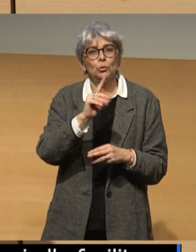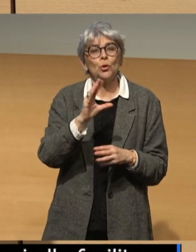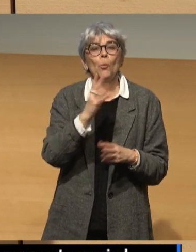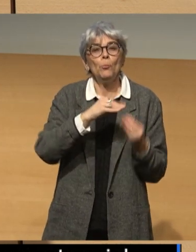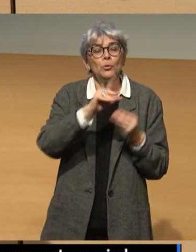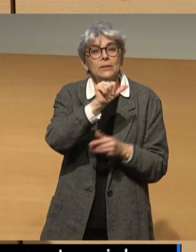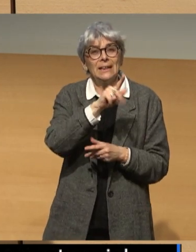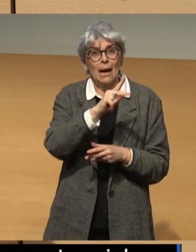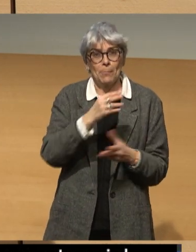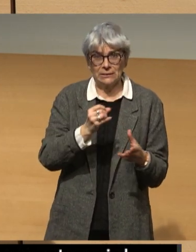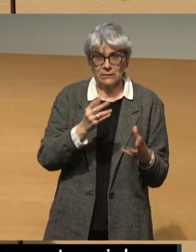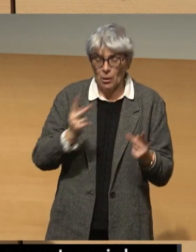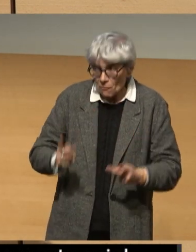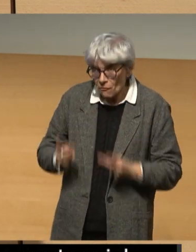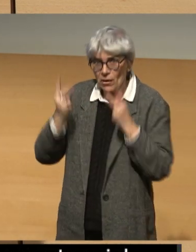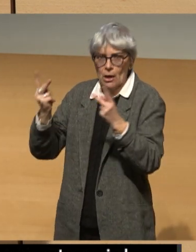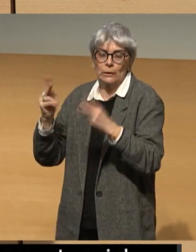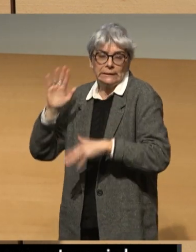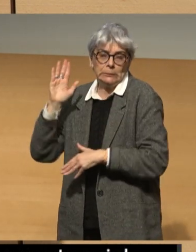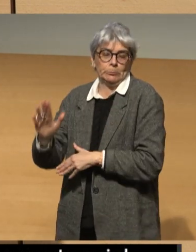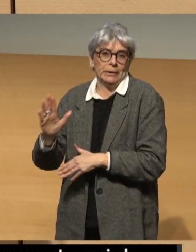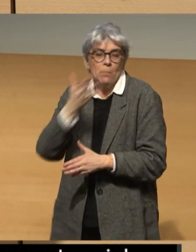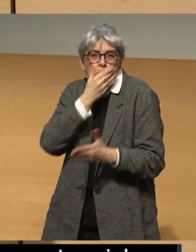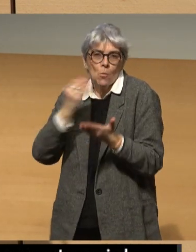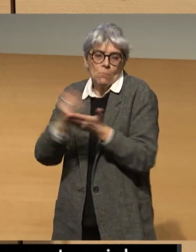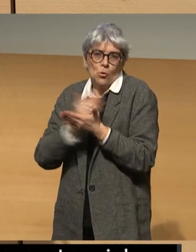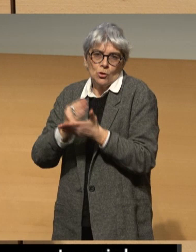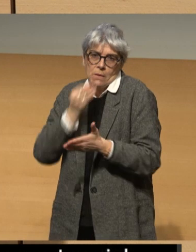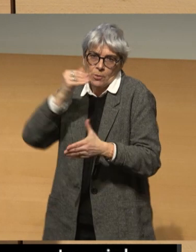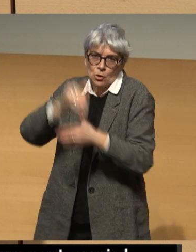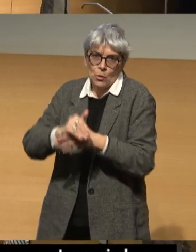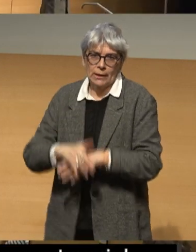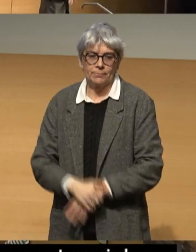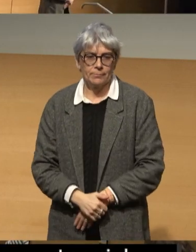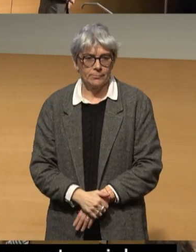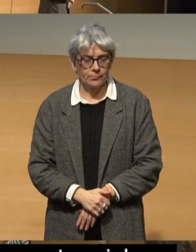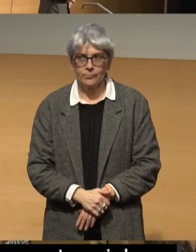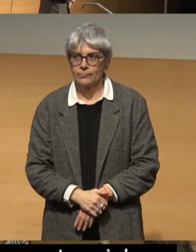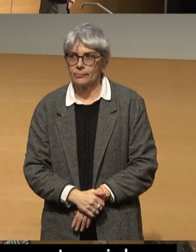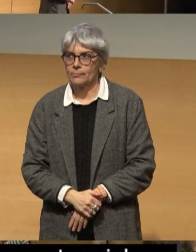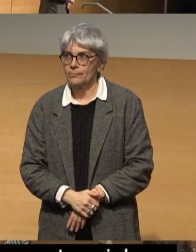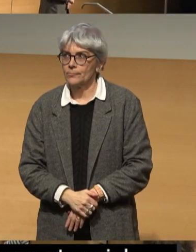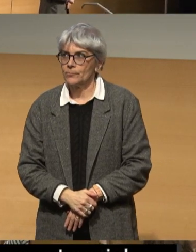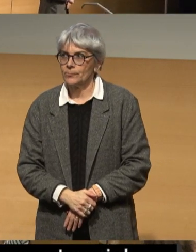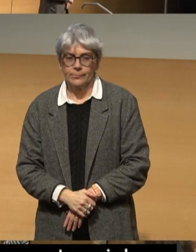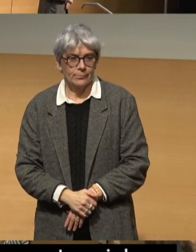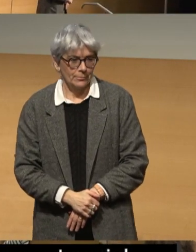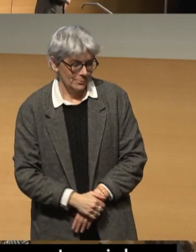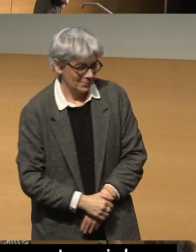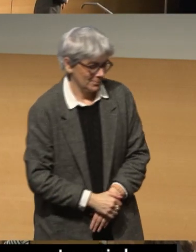Gapas de donner toute leur part à ce grand et beau projet. Bonne soirée à tous. Applaudissements